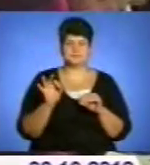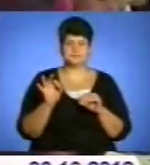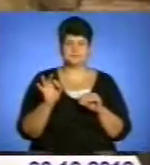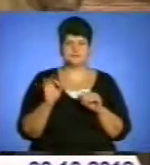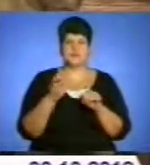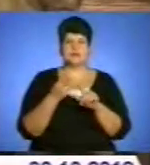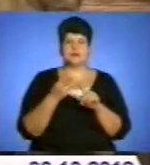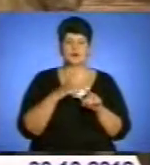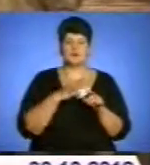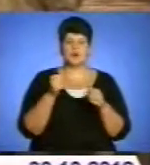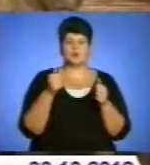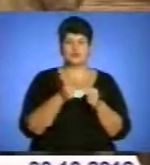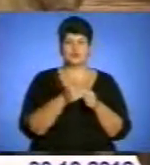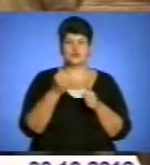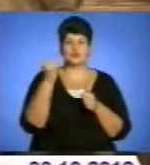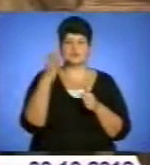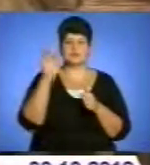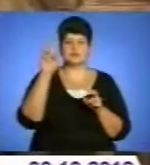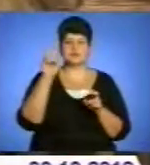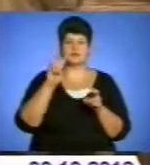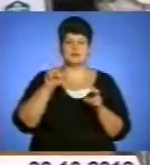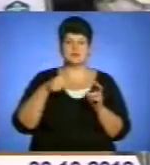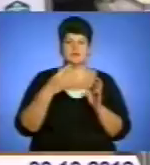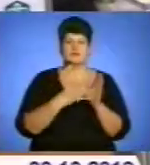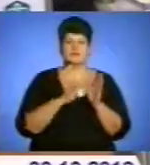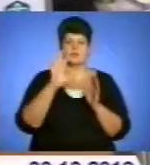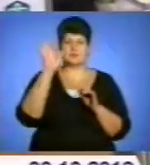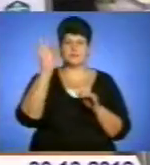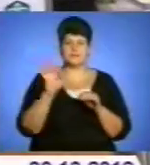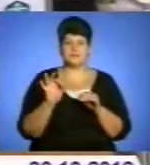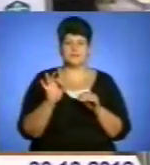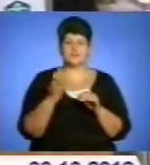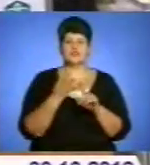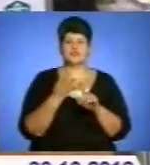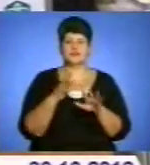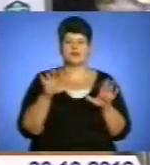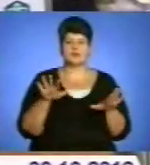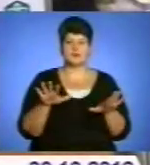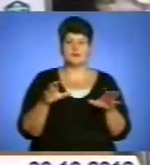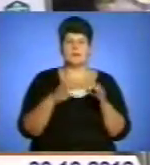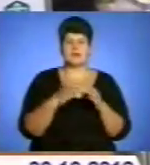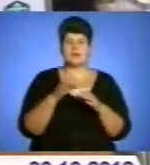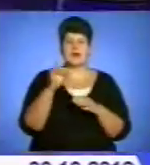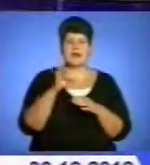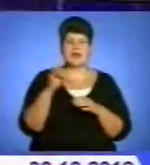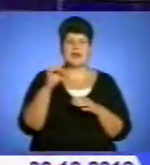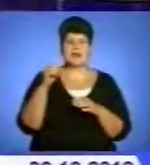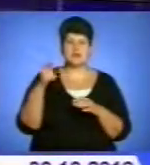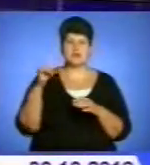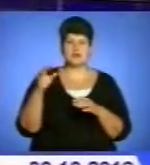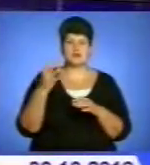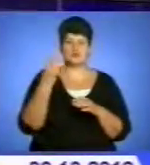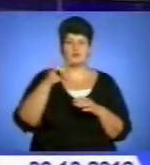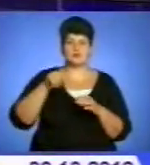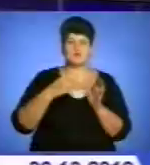Третєю стала партія «Удар» – 14,95% голосів. На четвертому місці – партія регіонів, яка набрала 4